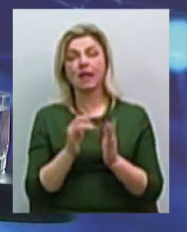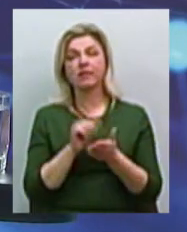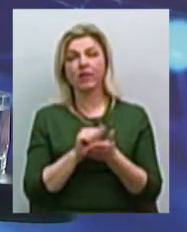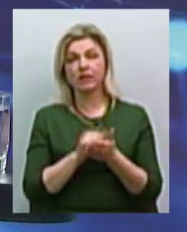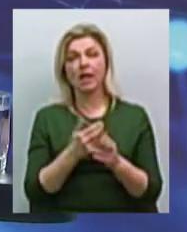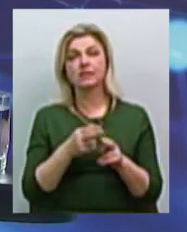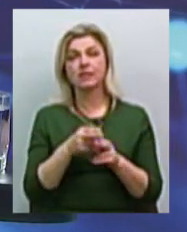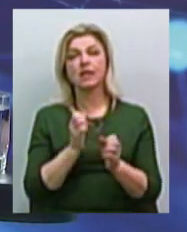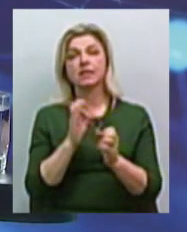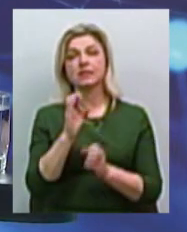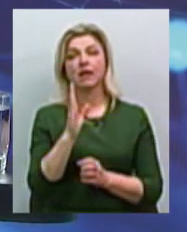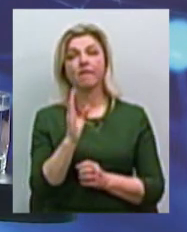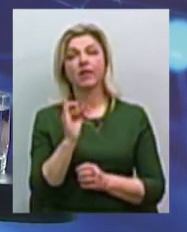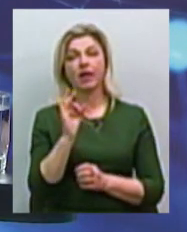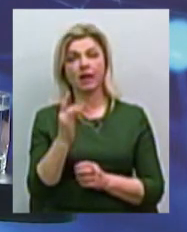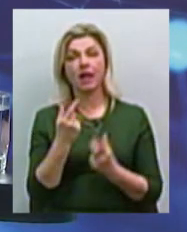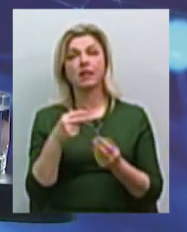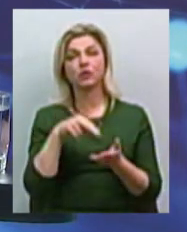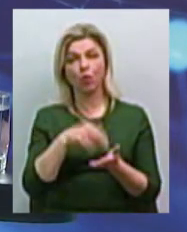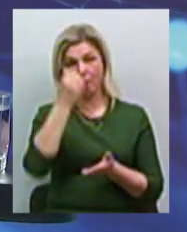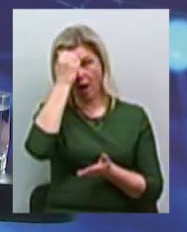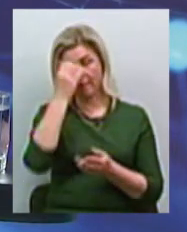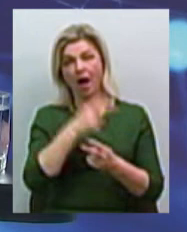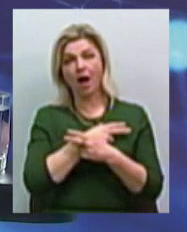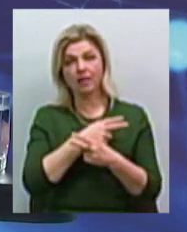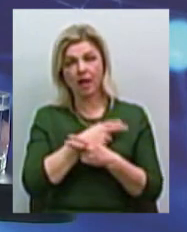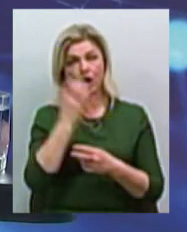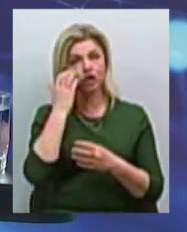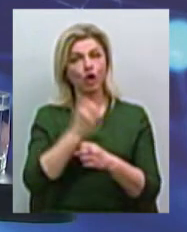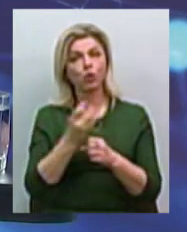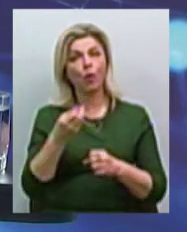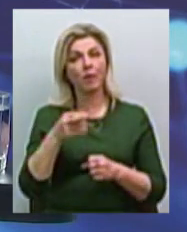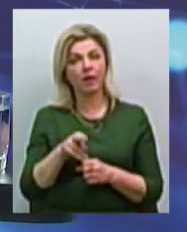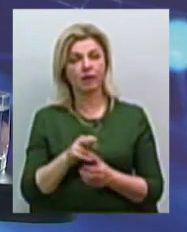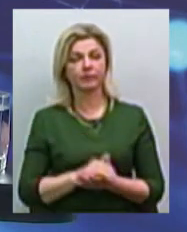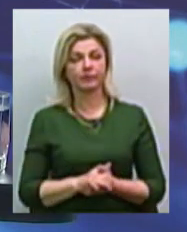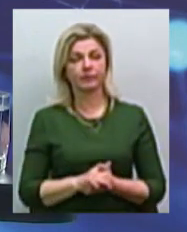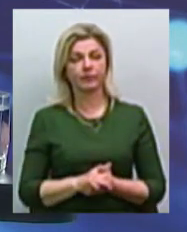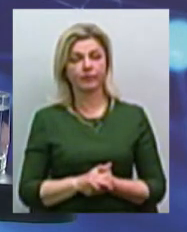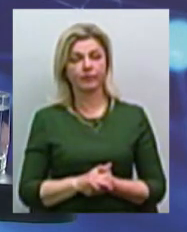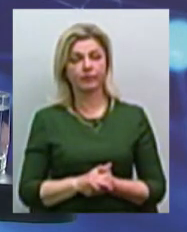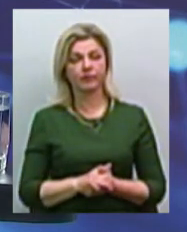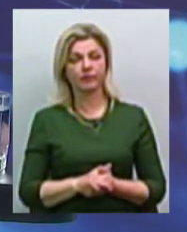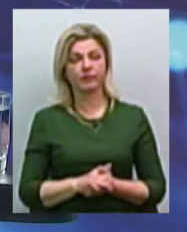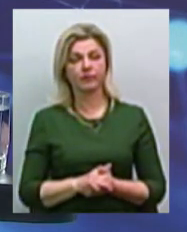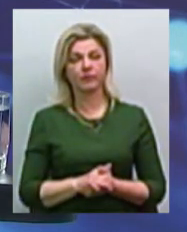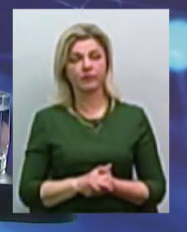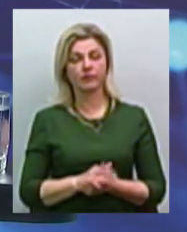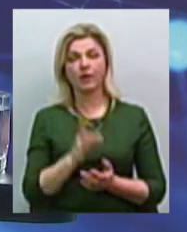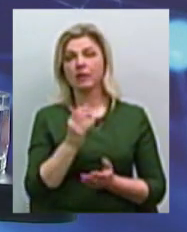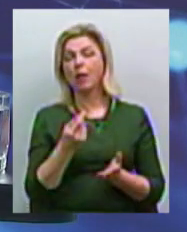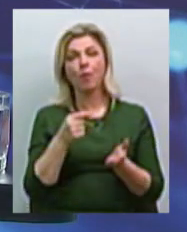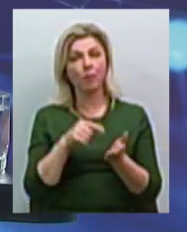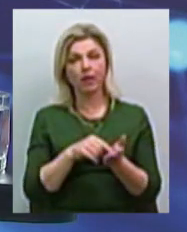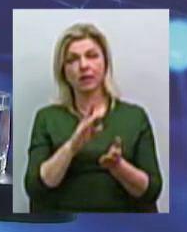сквер, в якому знаходиться скорботний ангел Чорнобиля, не потрапляє в рекреаційну зону